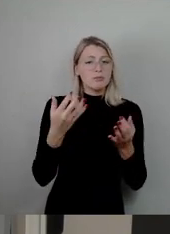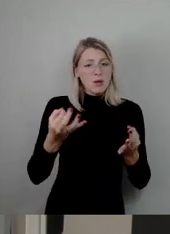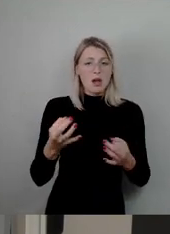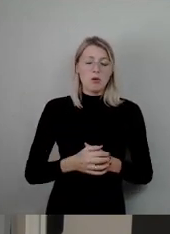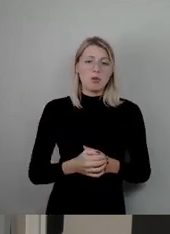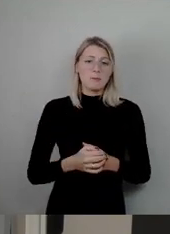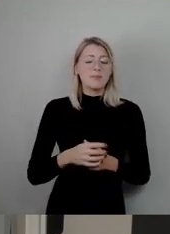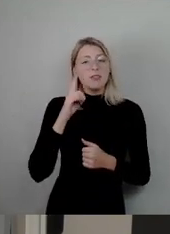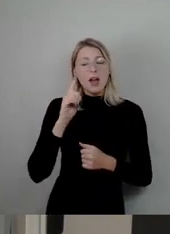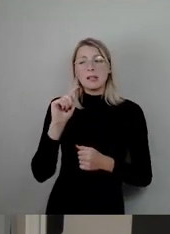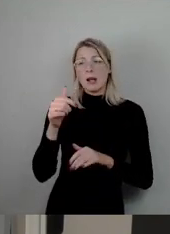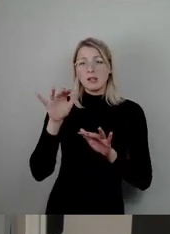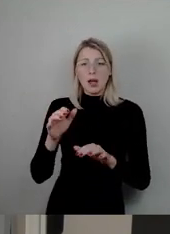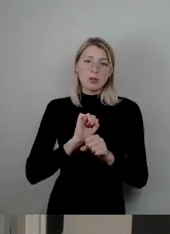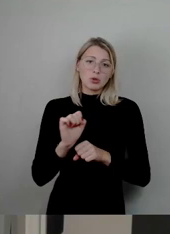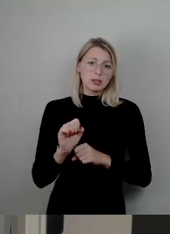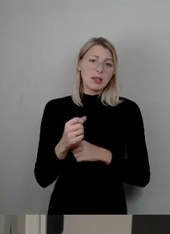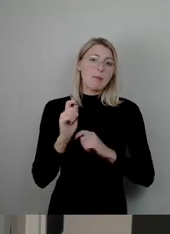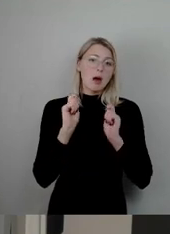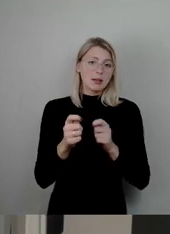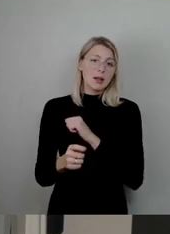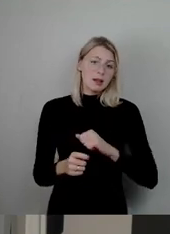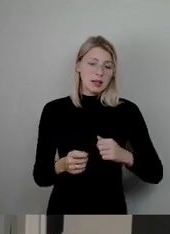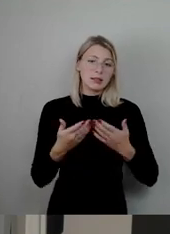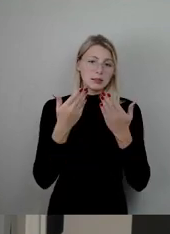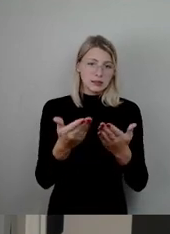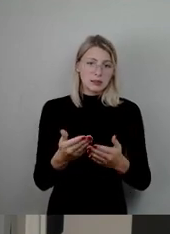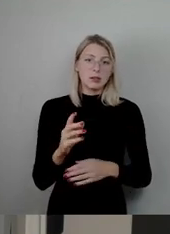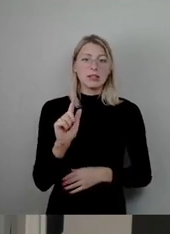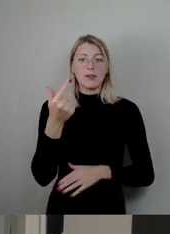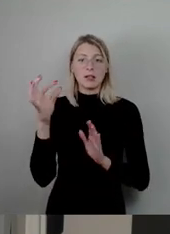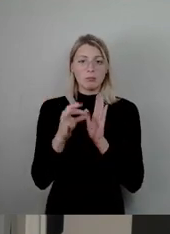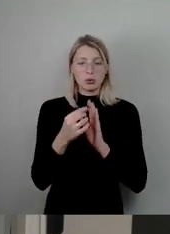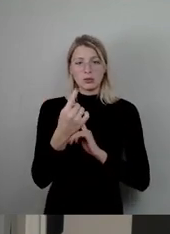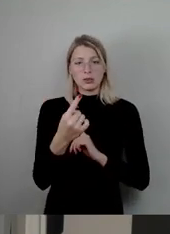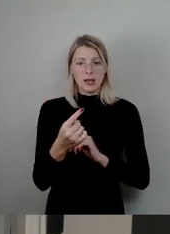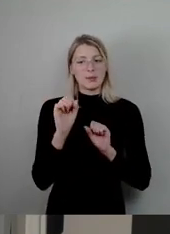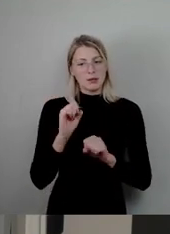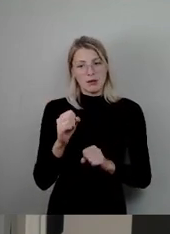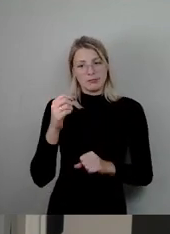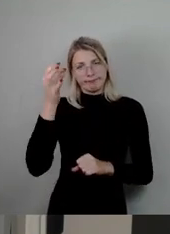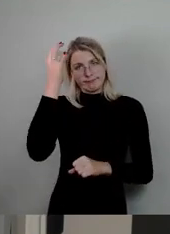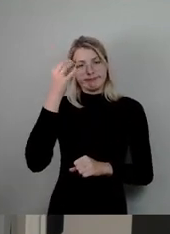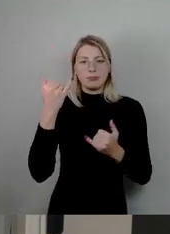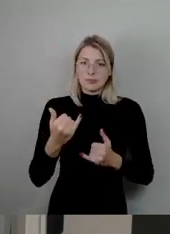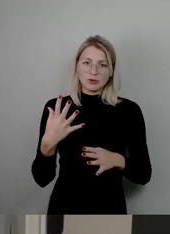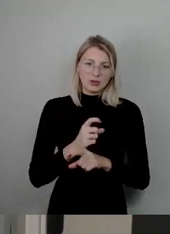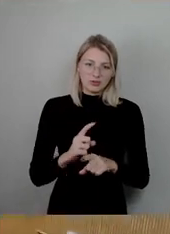der Antrag der Linken. Und den zweiten Punkt, das können Sie sich da selbst erschließen, das schaffe ich jetzt nicht mehr. Danke.